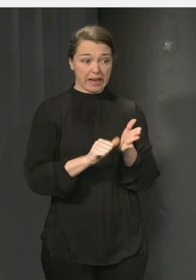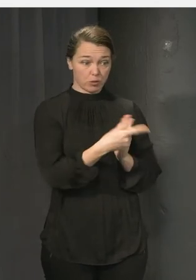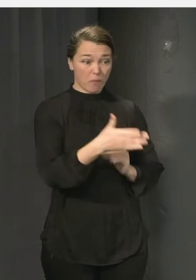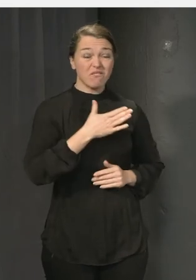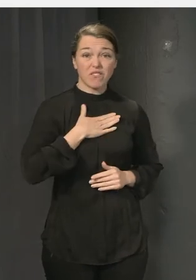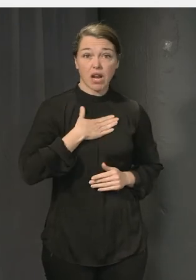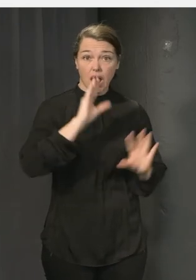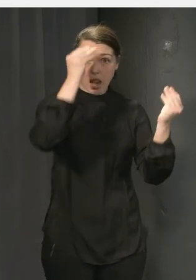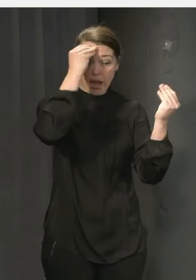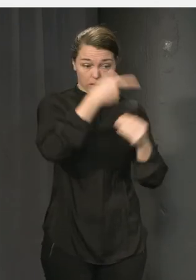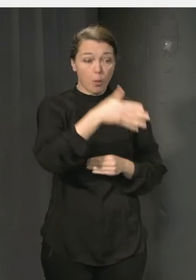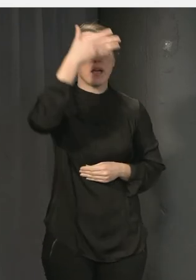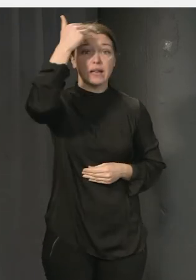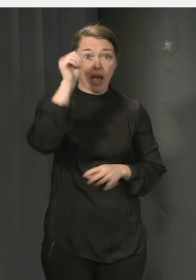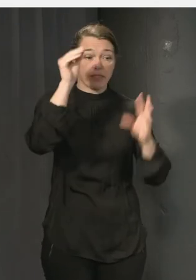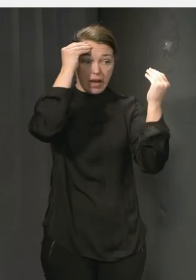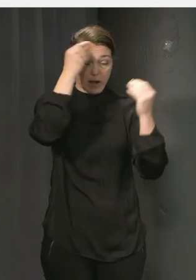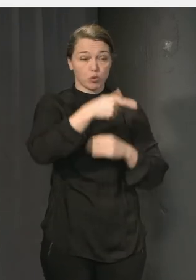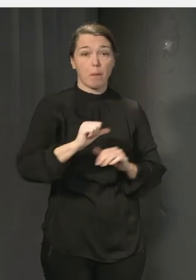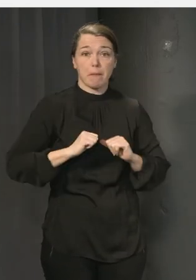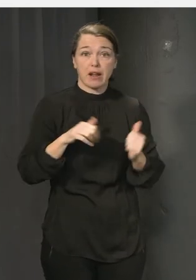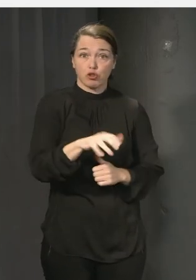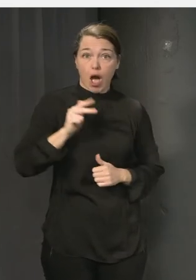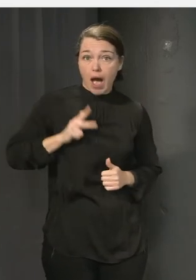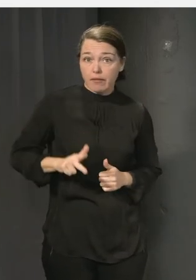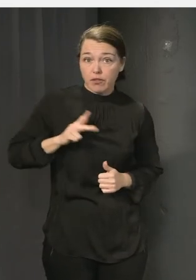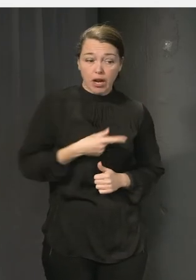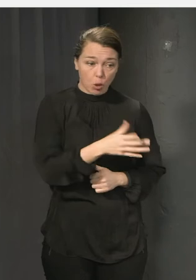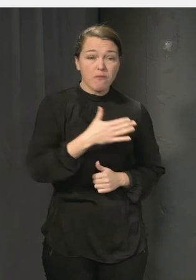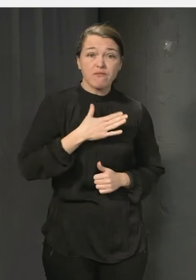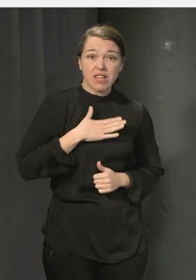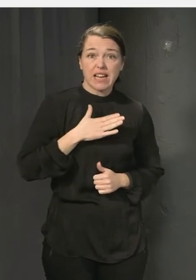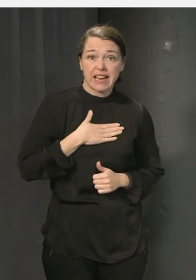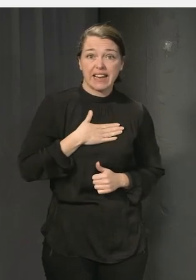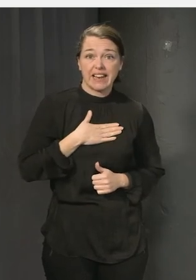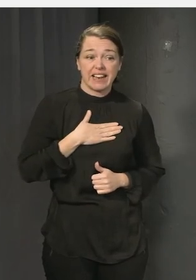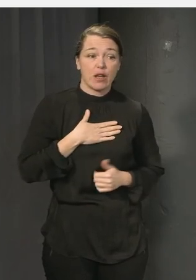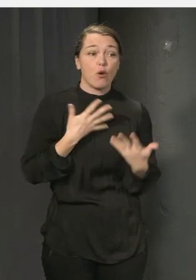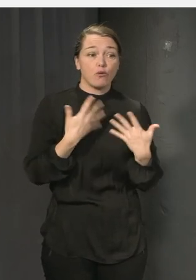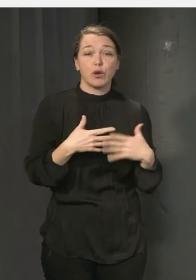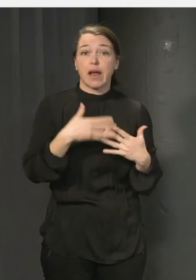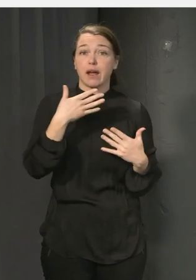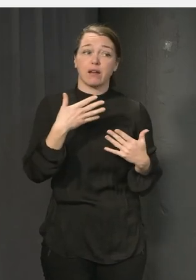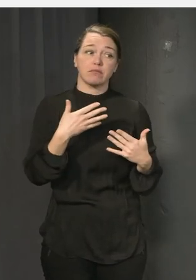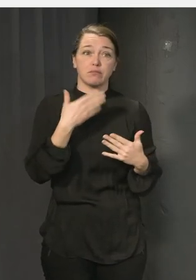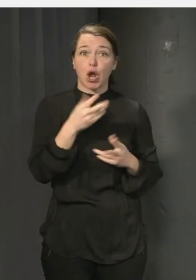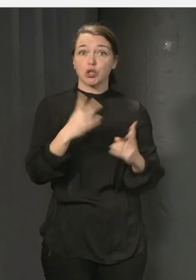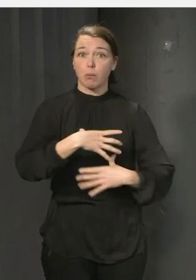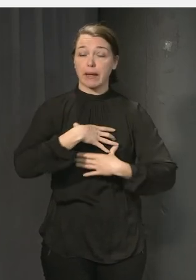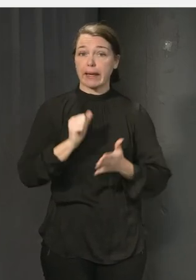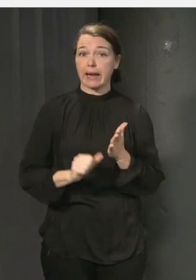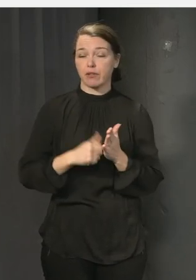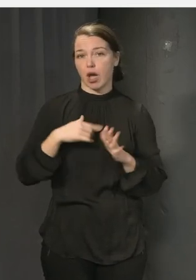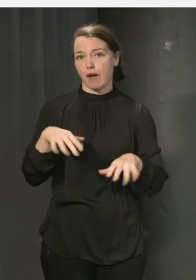lära sig att de är beredda att ta ansvar och att de faktiskt vill vara väl fungerande elever jag har ju